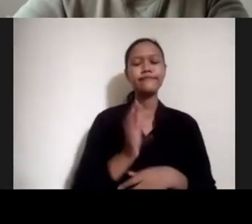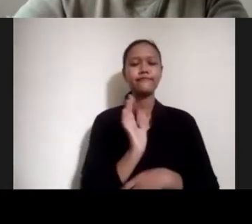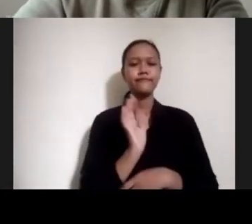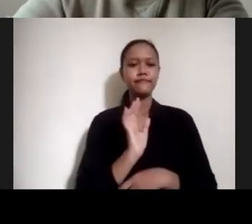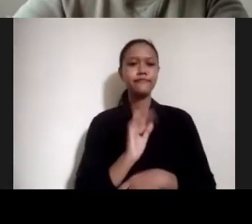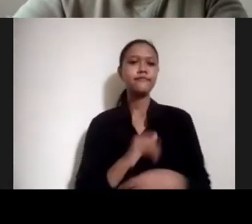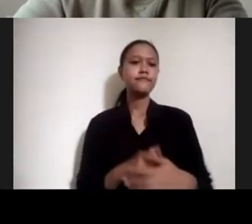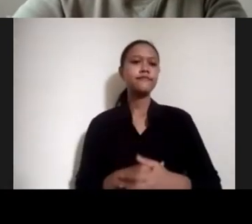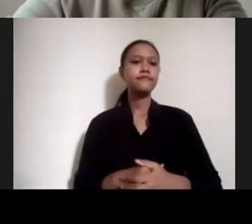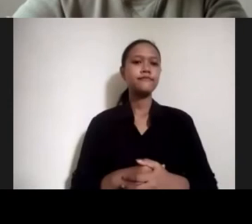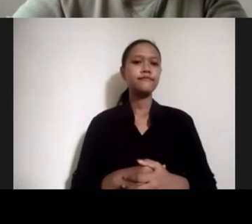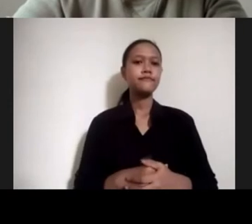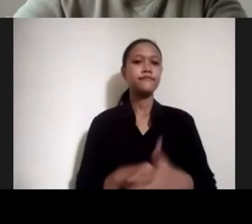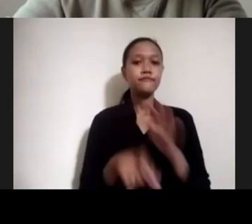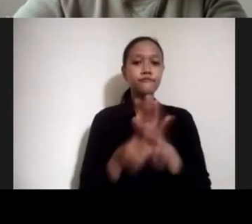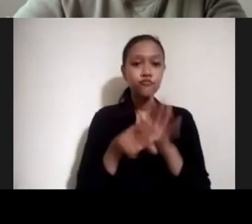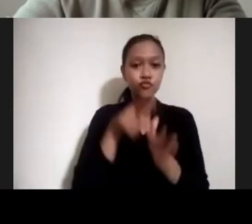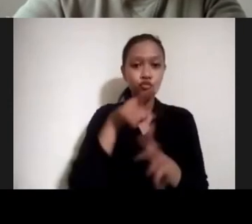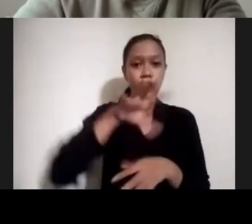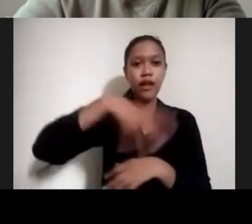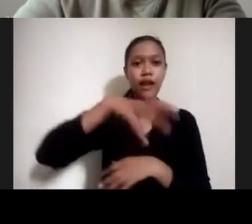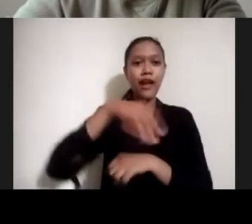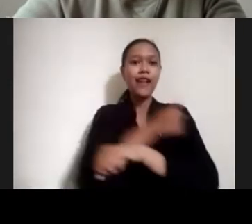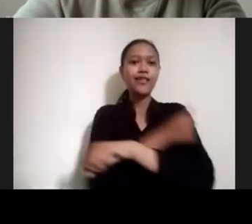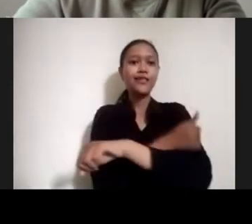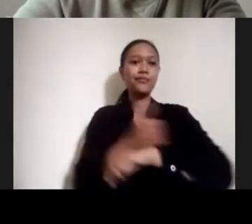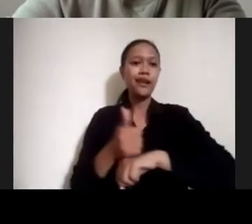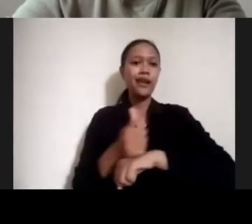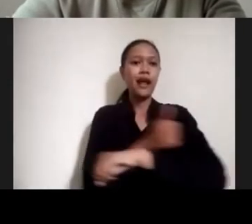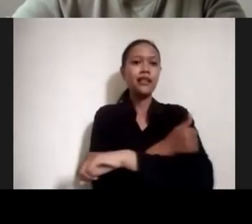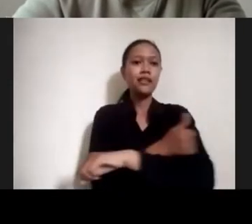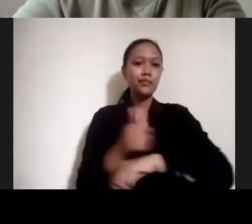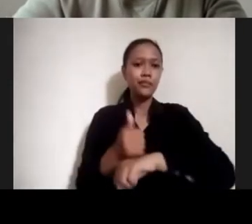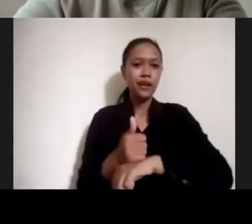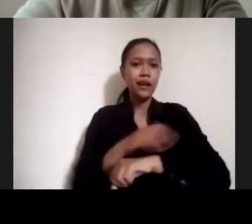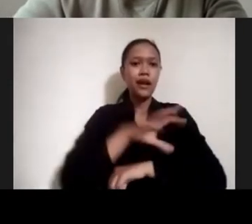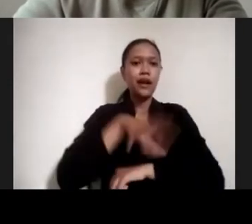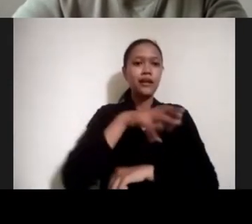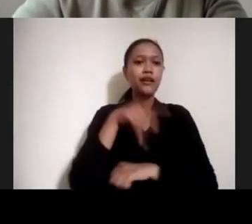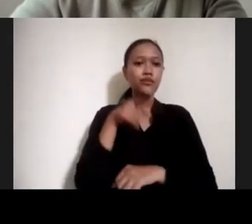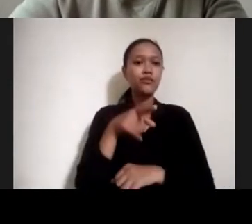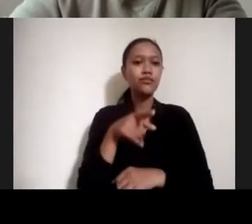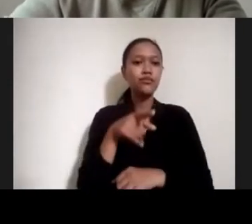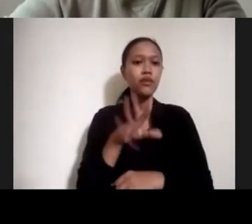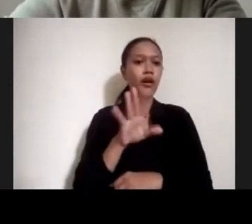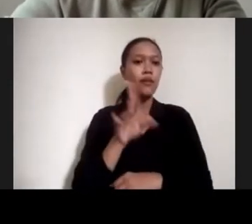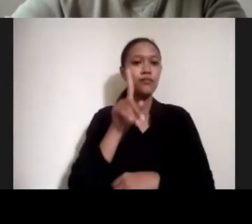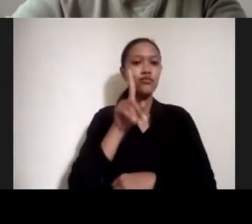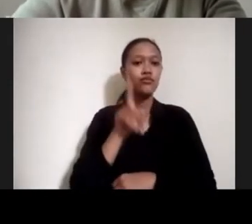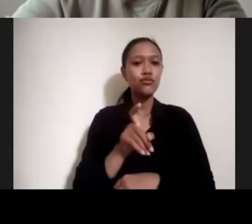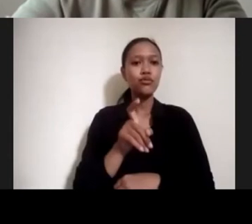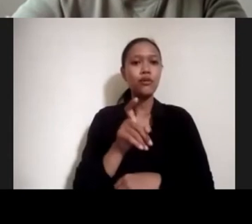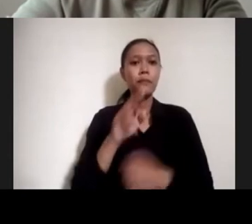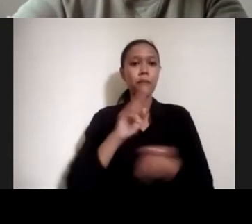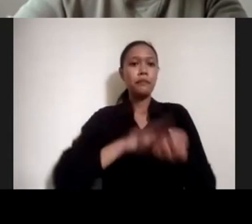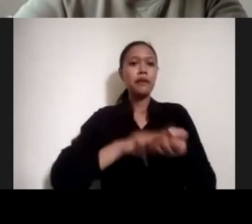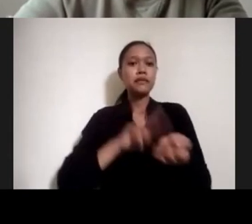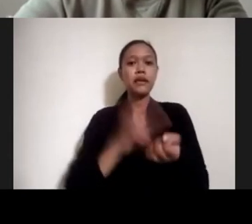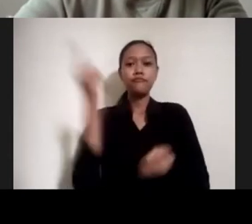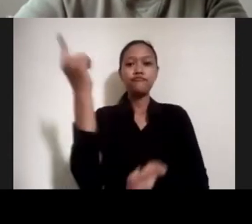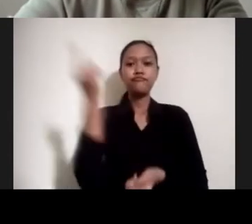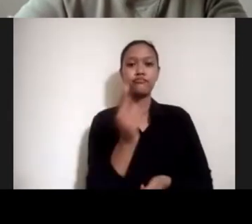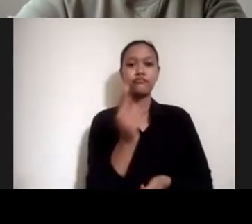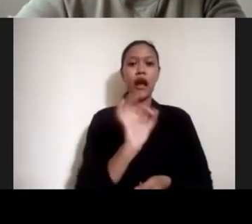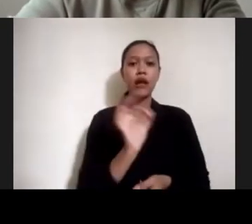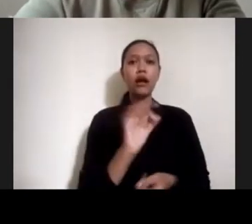Misalnya, ini daerah admin ya, admin area. Berarti admin area itu enggak perlu ada ini kan. Pasien kan enggak masuk ke situ. Berarti oke,